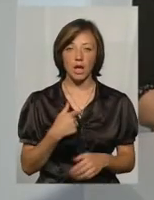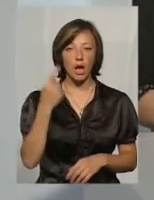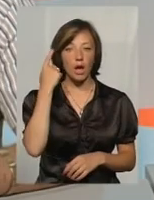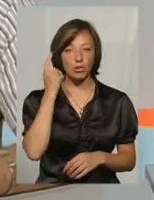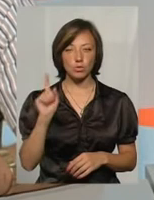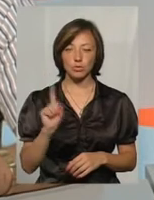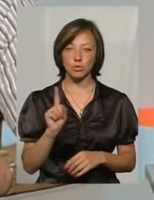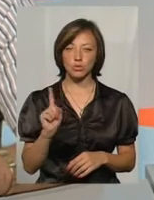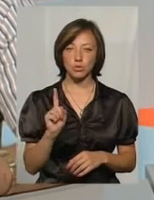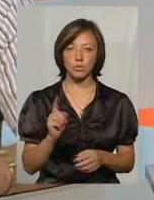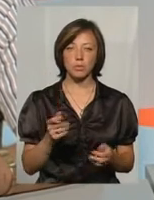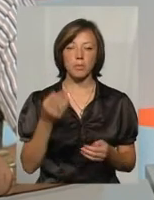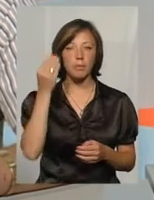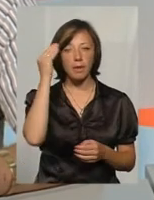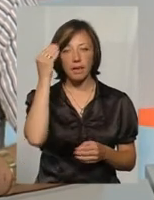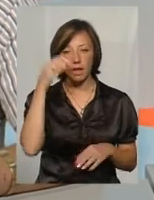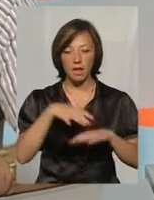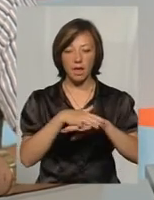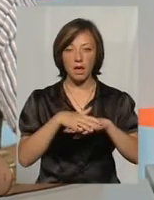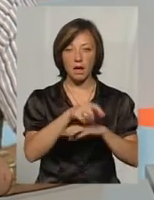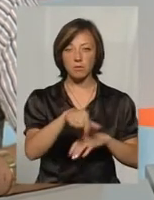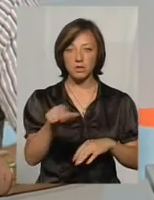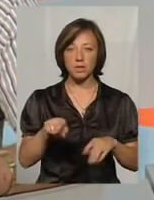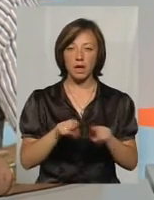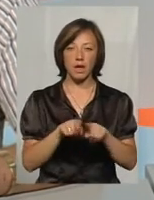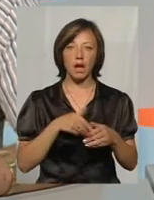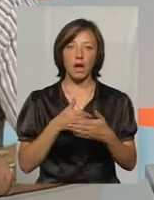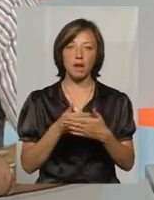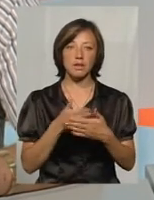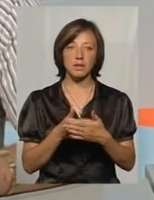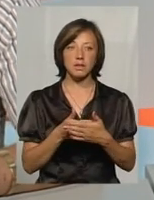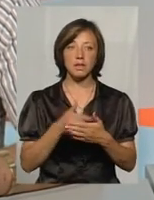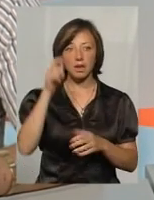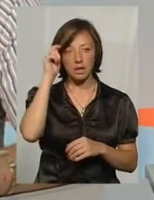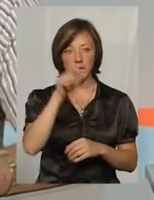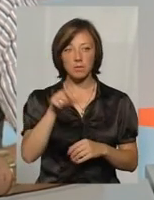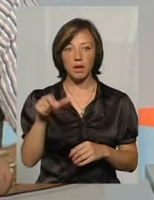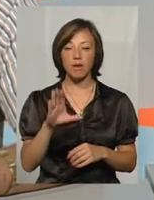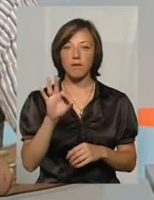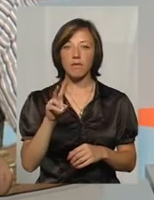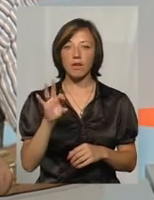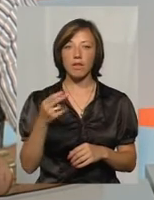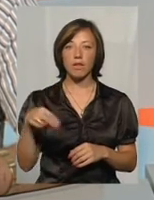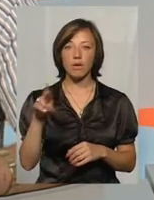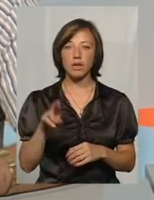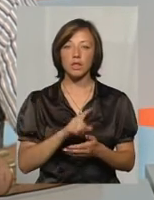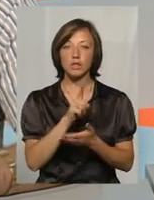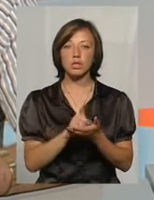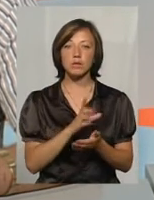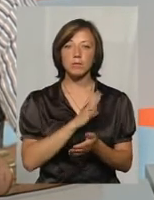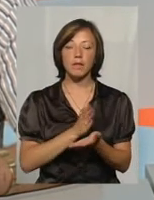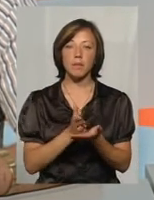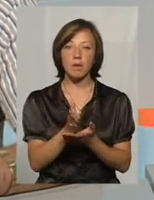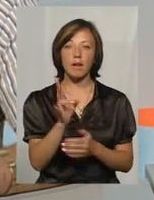мнення общественності і таких активних хлопців, як Володя, вони дозволі бути направлені